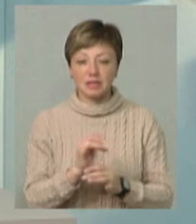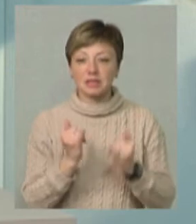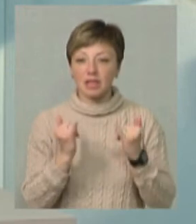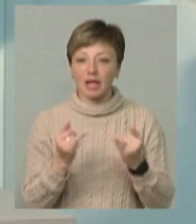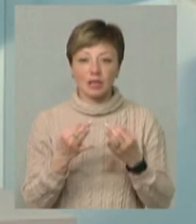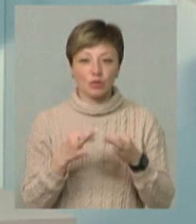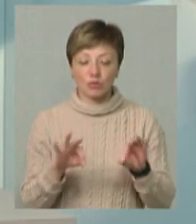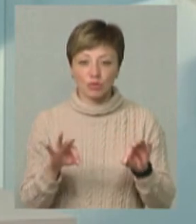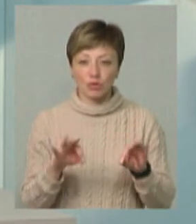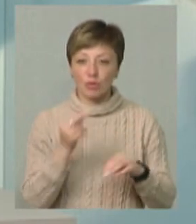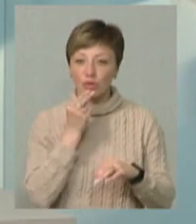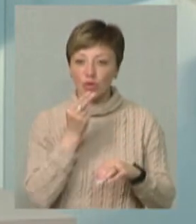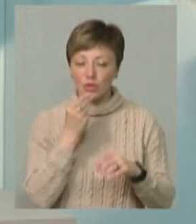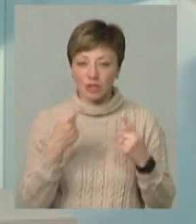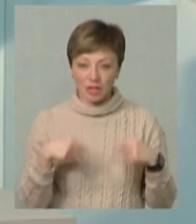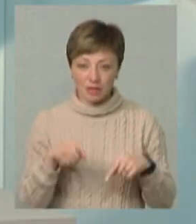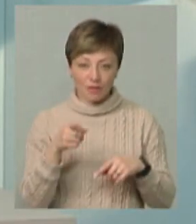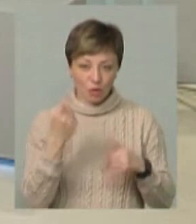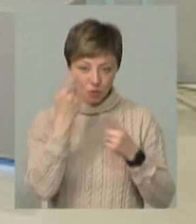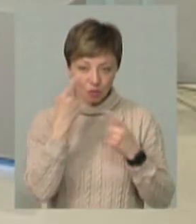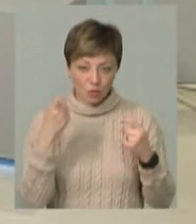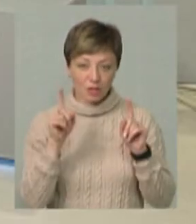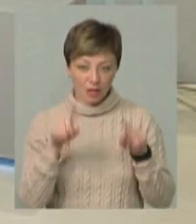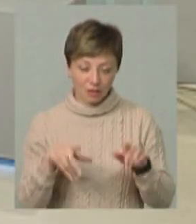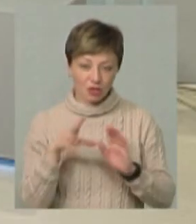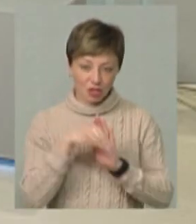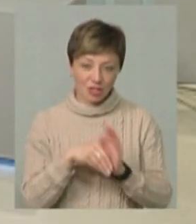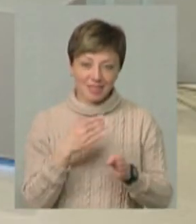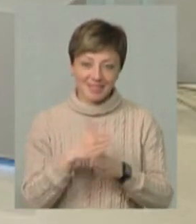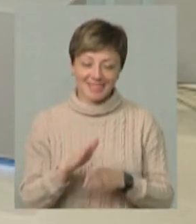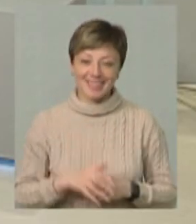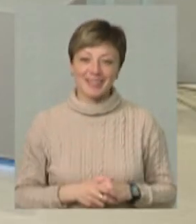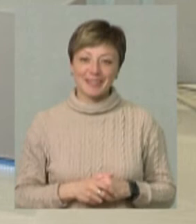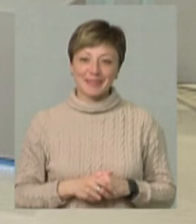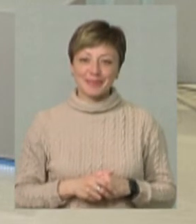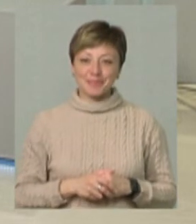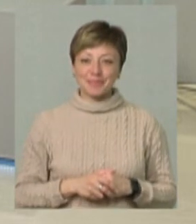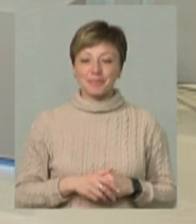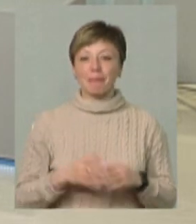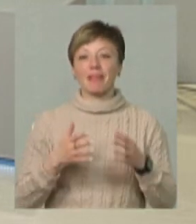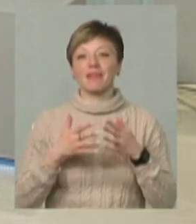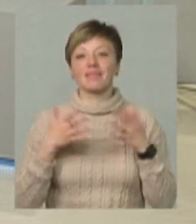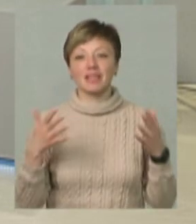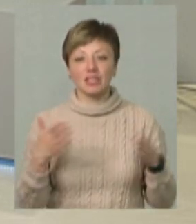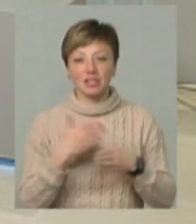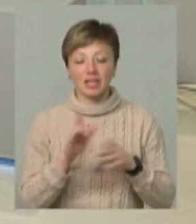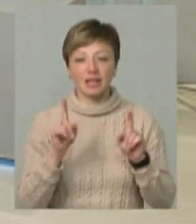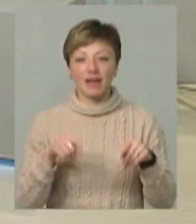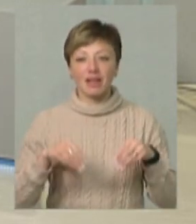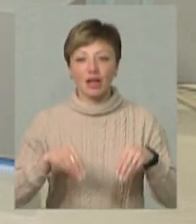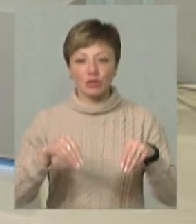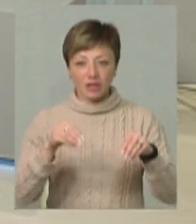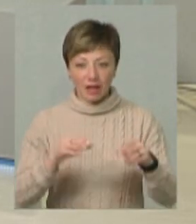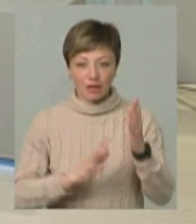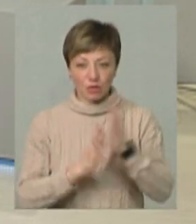недопущення продовольчої кризи. То те, що ви озвучили – це теж, можна сказати, частина. Ну, велика частина. Тому що навіть на розсадниках